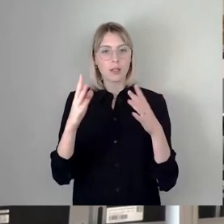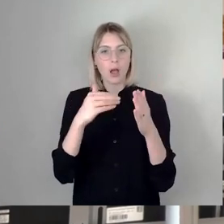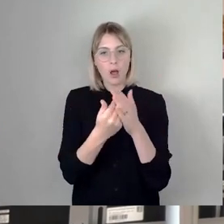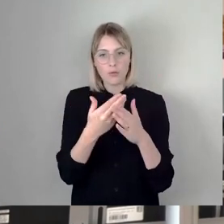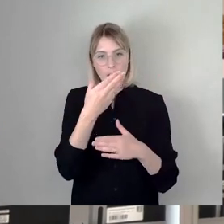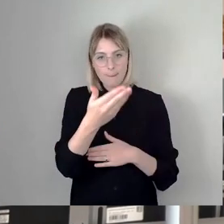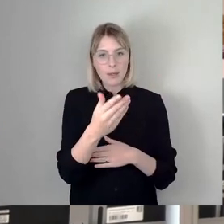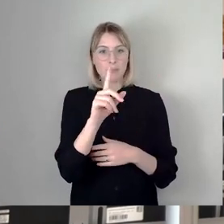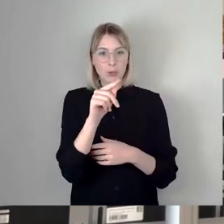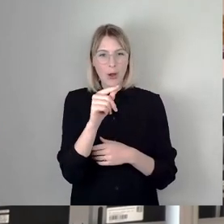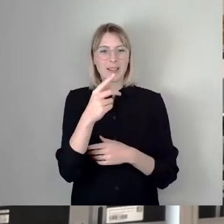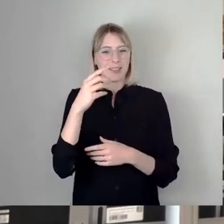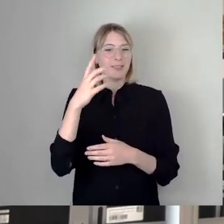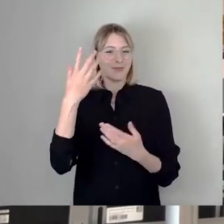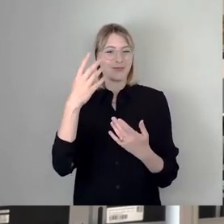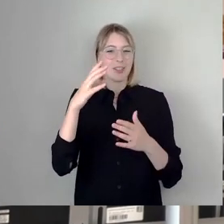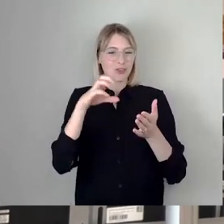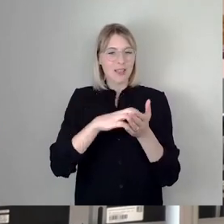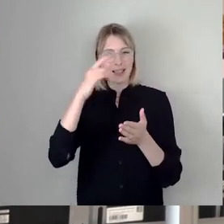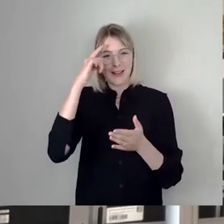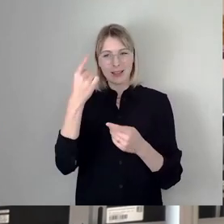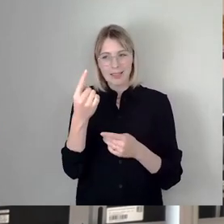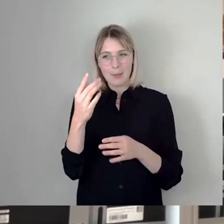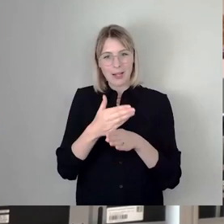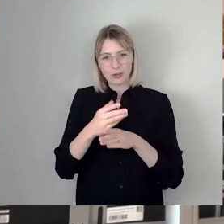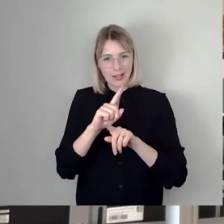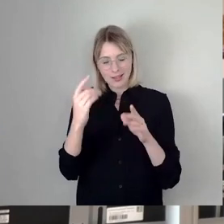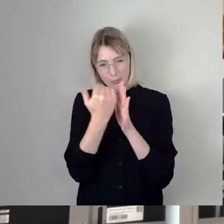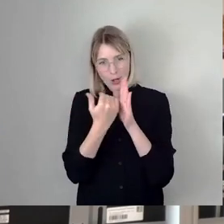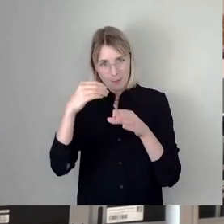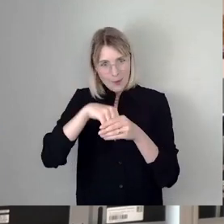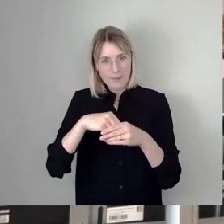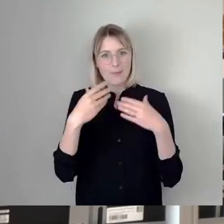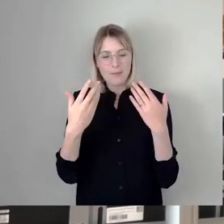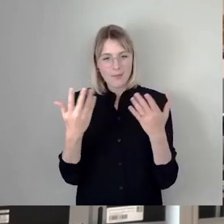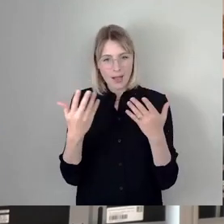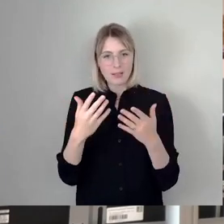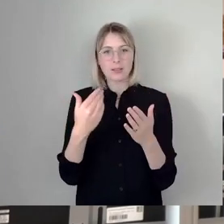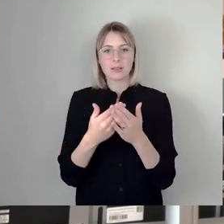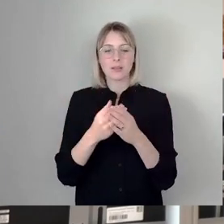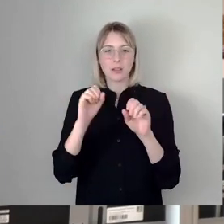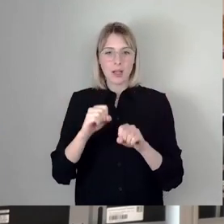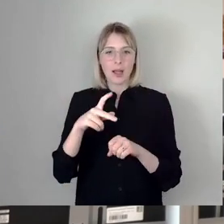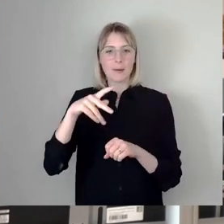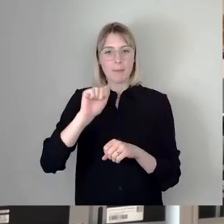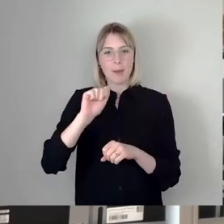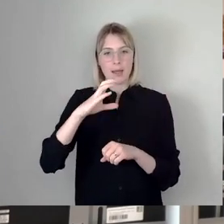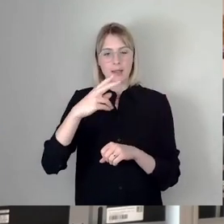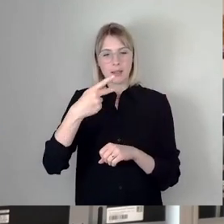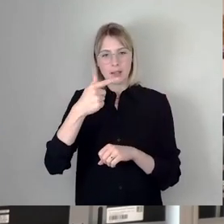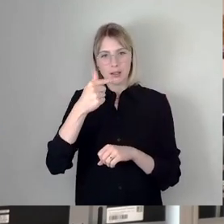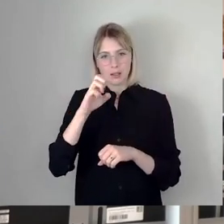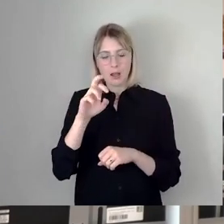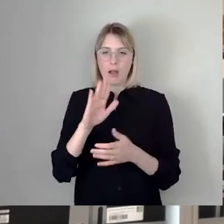entscheiden, sage ich mal, dann kann der Pächter ohne Ausschreibung ausgewählt werden. Das ist der Fall Waldbühne und auch die Praxis des